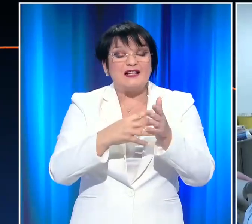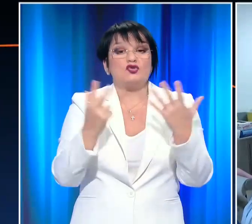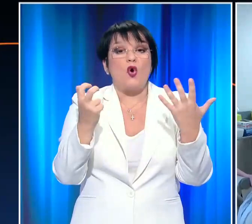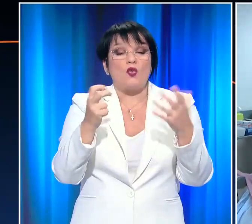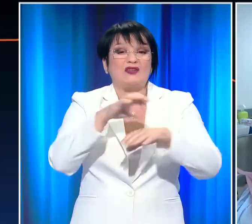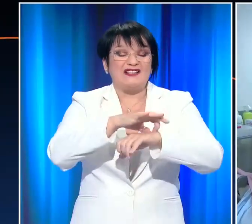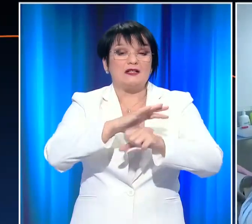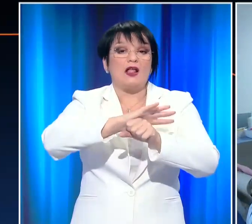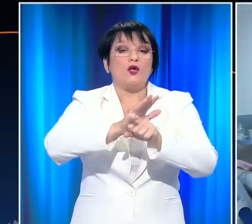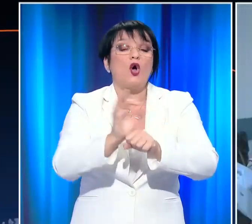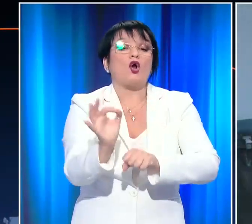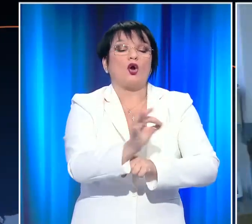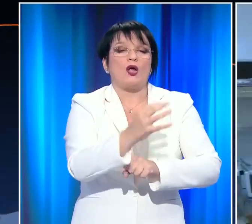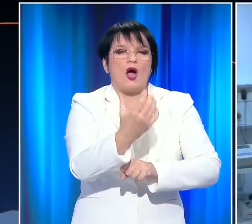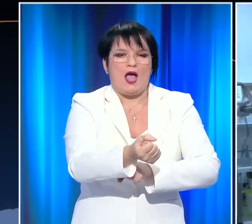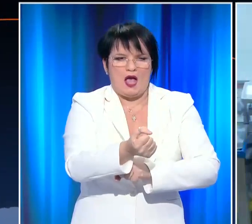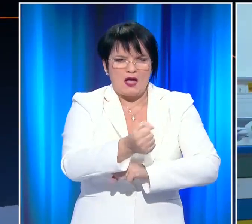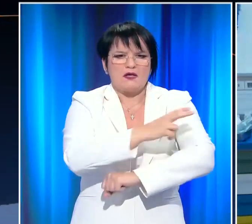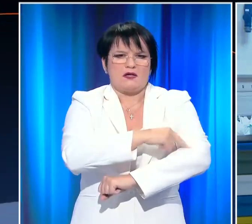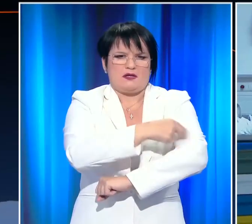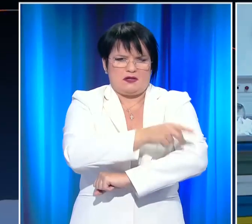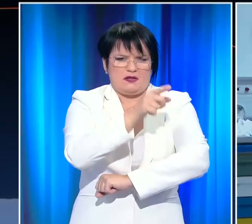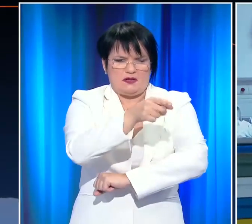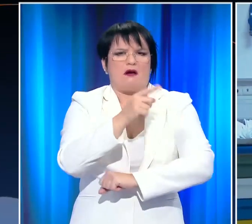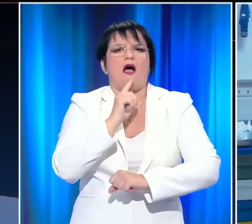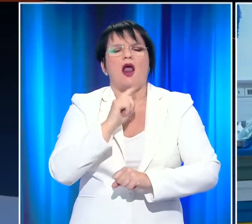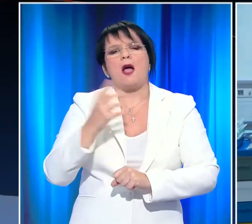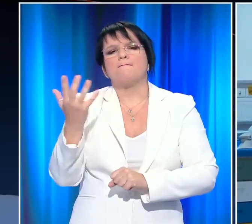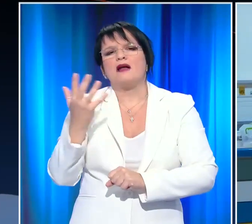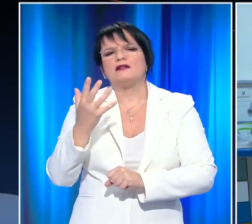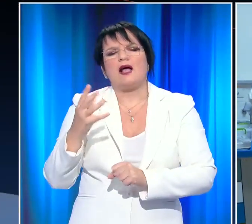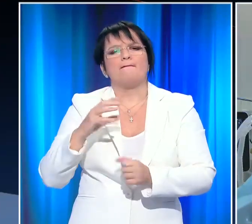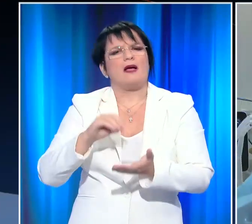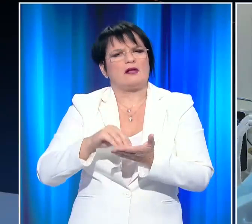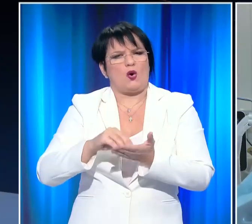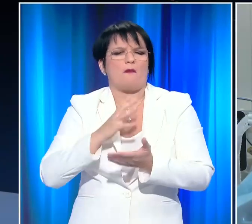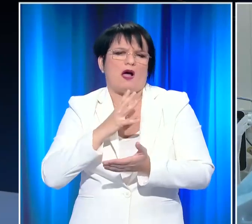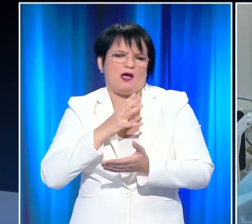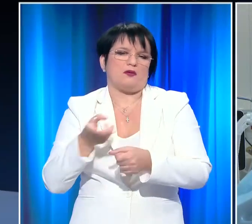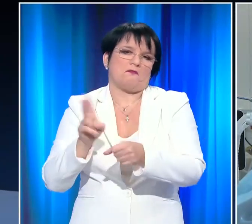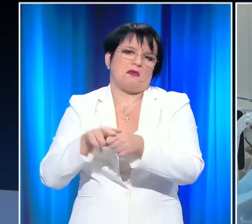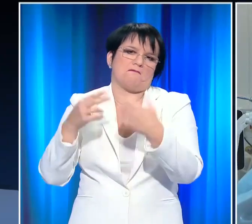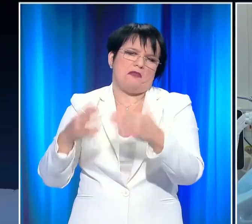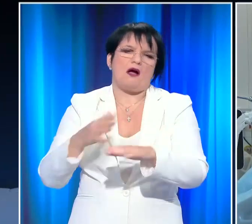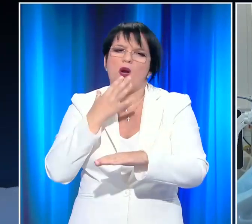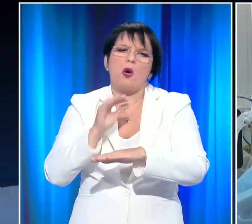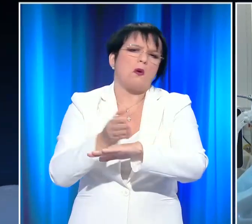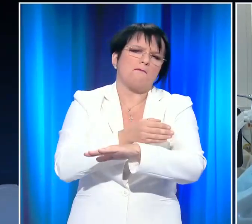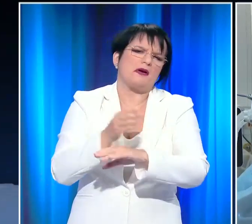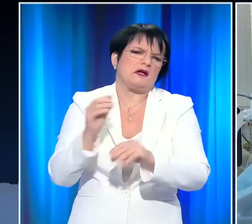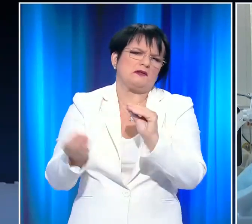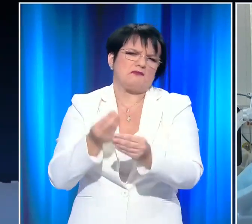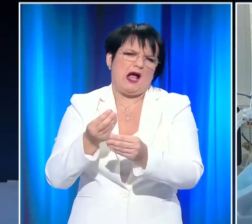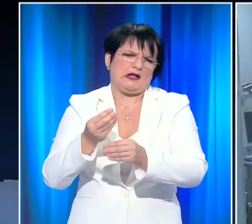ασθενείς με κορονοϊόν οσυλεύονταν στα νοσοκομεία της χώρας. Ενώ 55 ακόμη άνθρωποι έχασαν τη ζωή τους από επιπλοκές της πανδημίας.